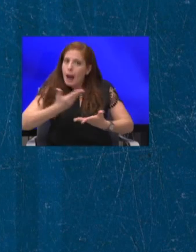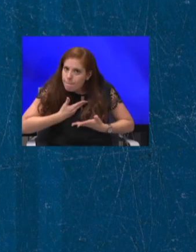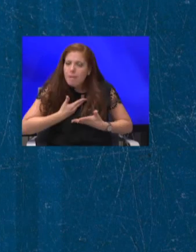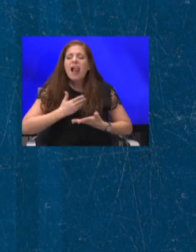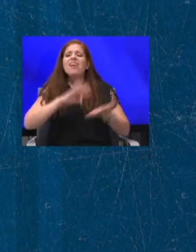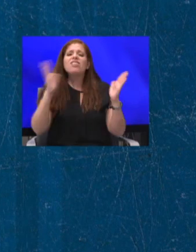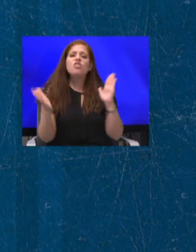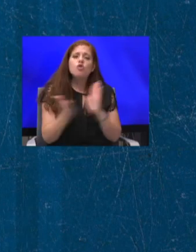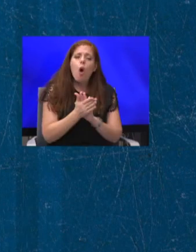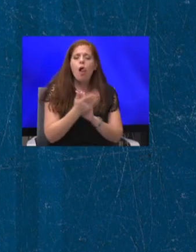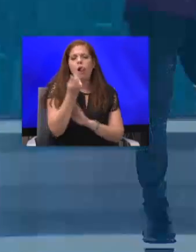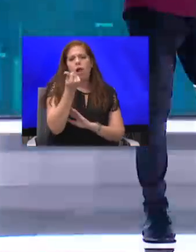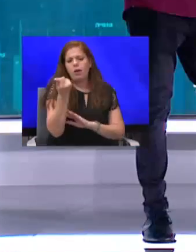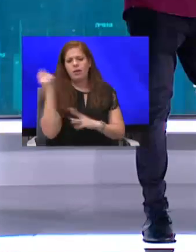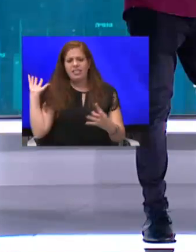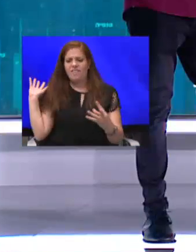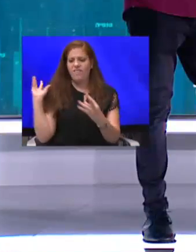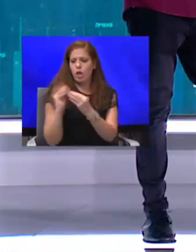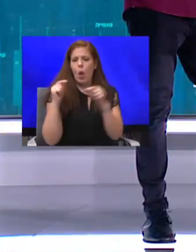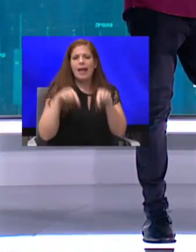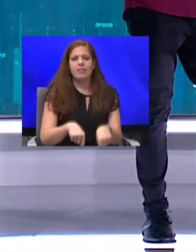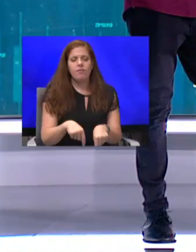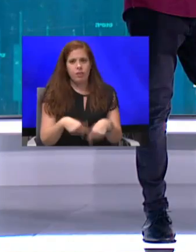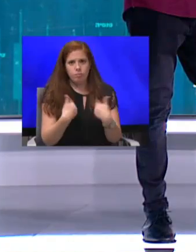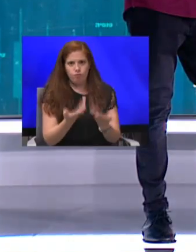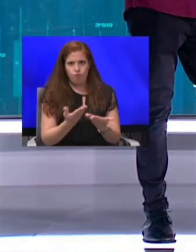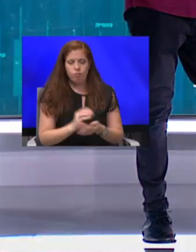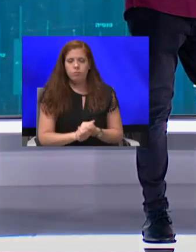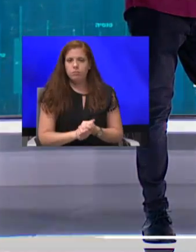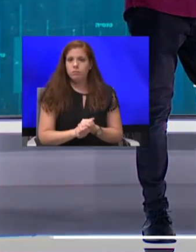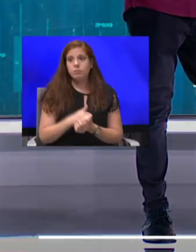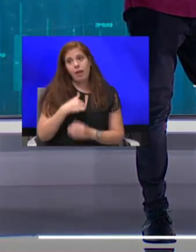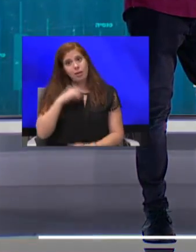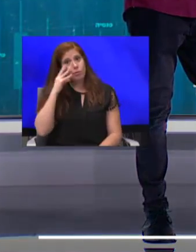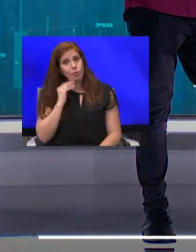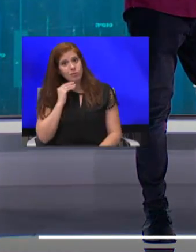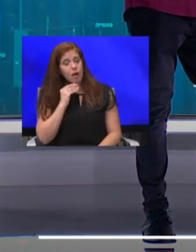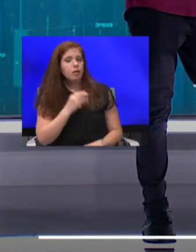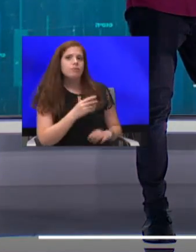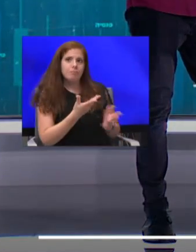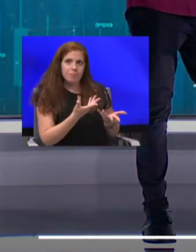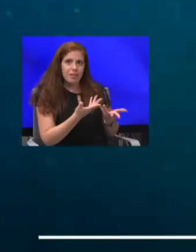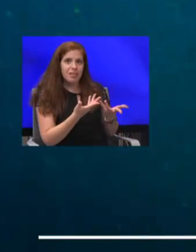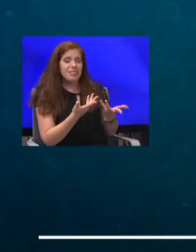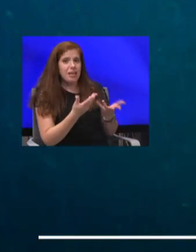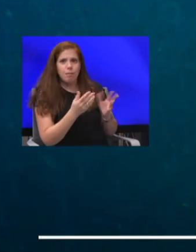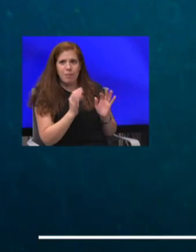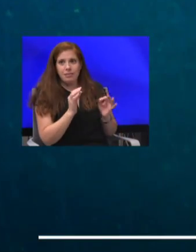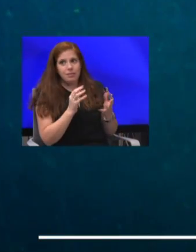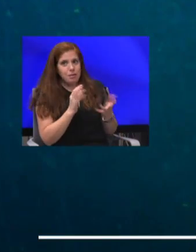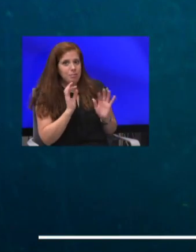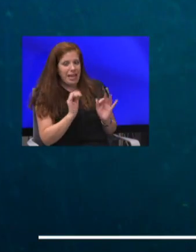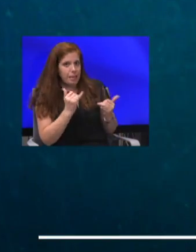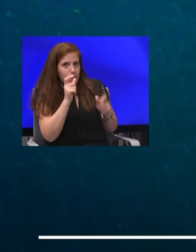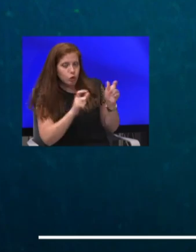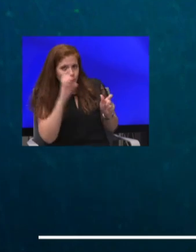ההסתגלות רטרואקטיבית. אני מרוצה, תשמע. אני מרוצה שאני מרוצה, זה סיפור לא נורמלי, ואם אנשים צופים בנו, והם באמת עונים